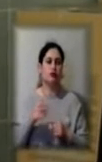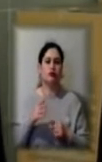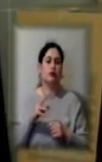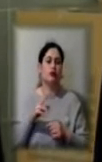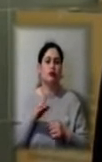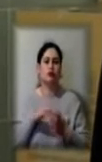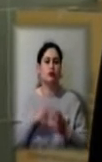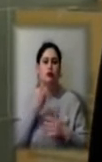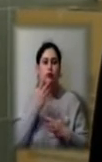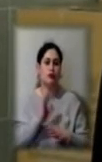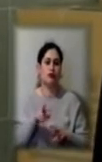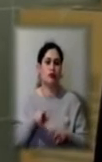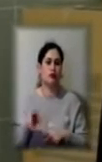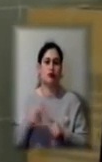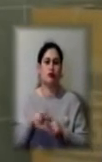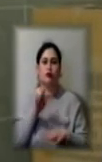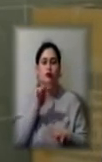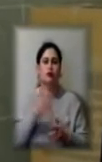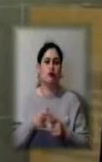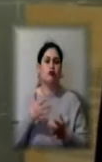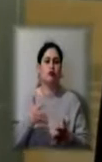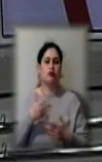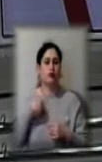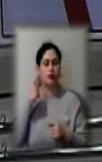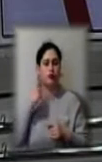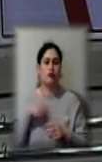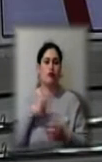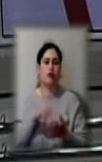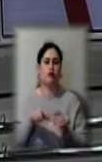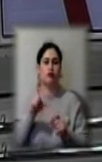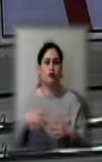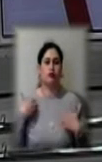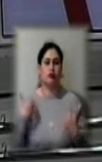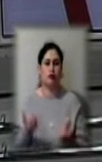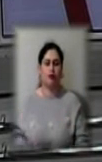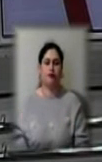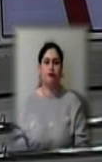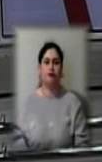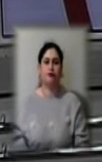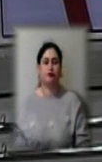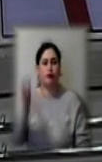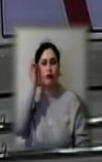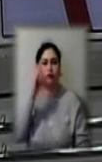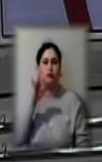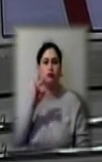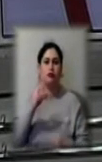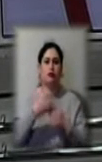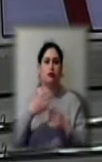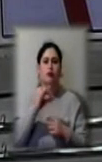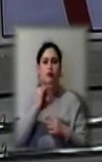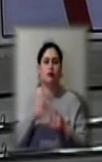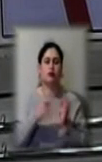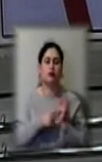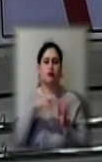тому випадку, коли ми чітко впевнені, що родина здорова. Нагадаємо, станом на 15-ту годину 6 травня на